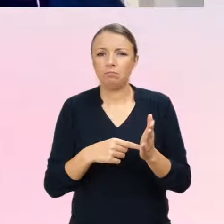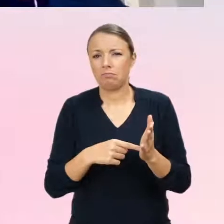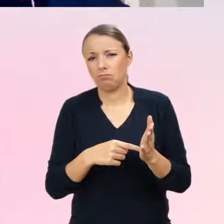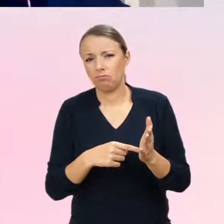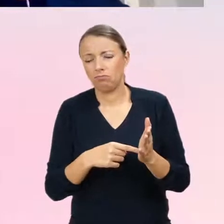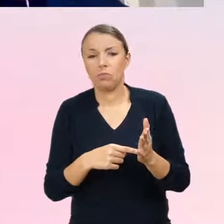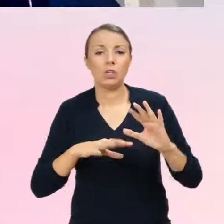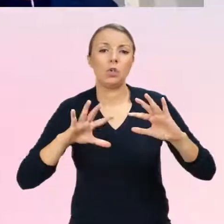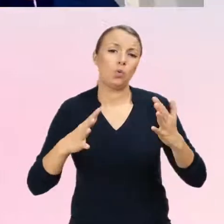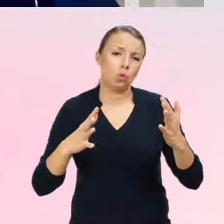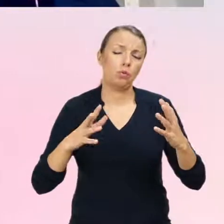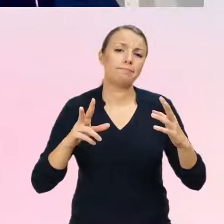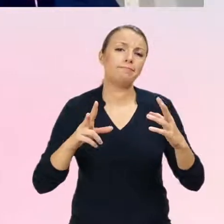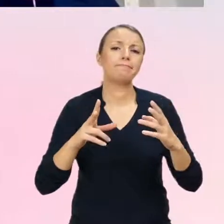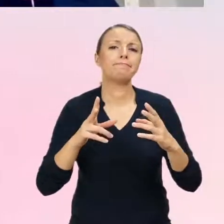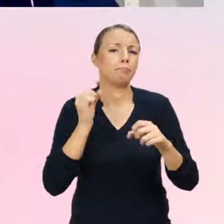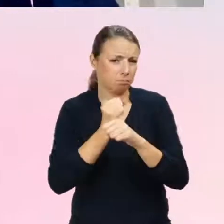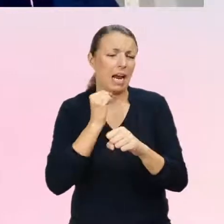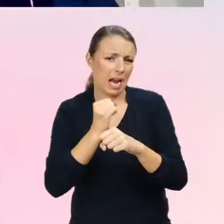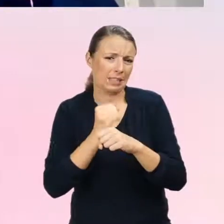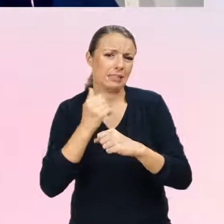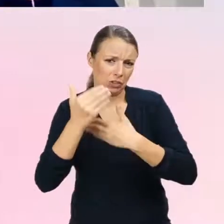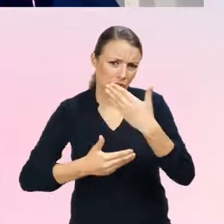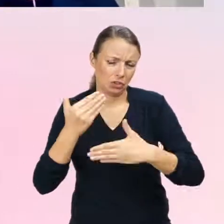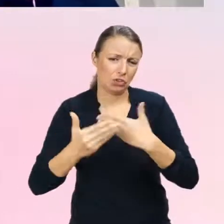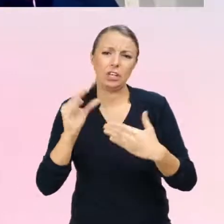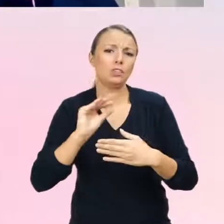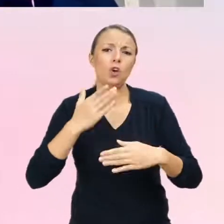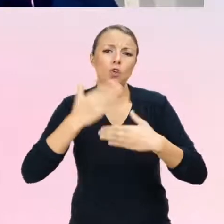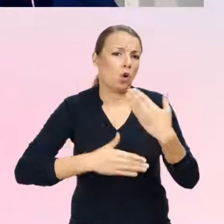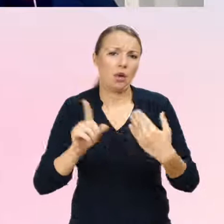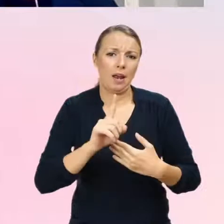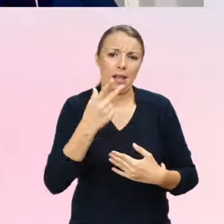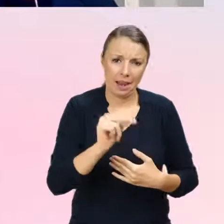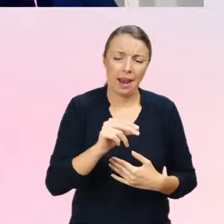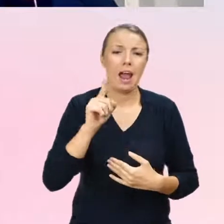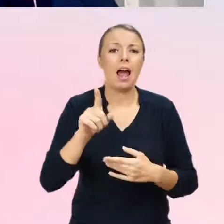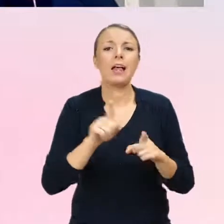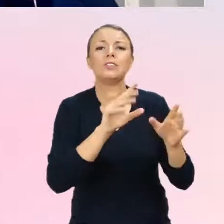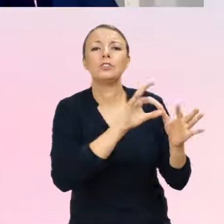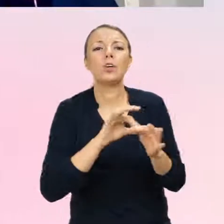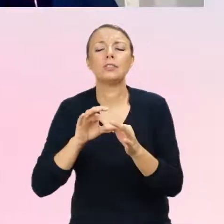roboczy, ale związany z tymi psychiatrycznymi kwestiami.